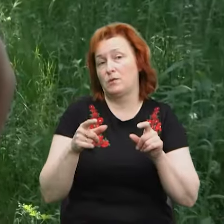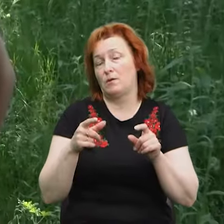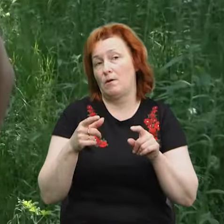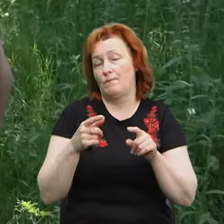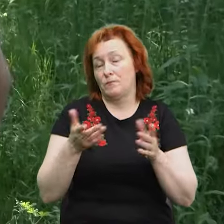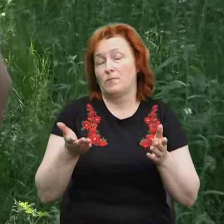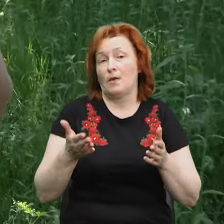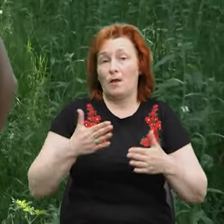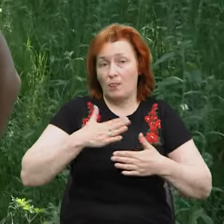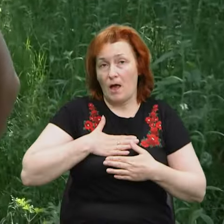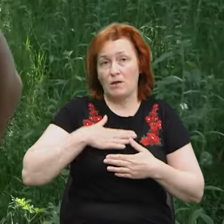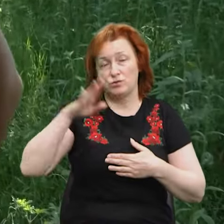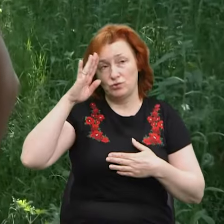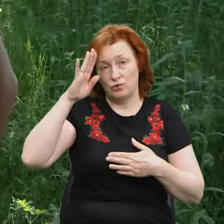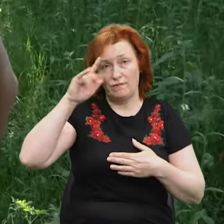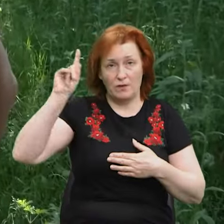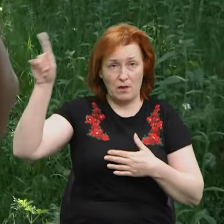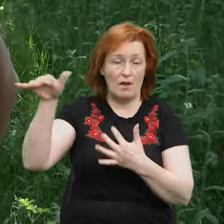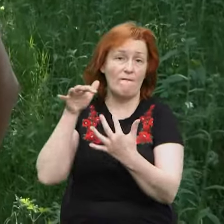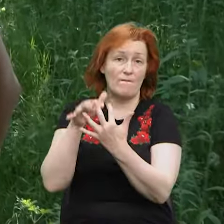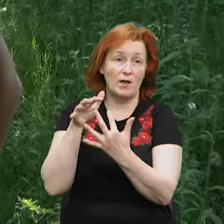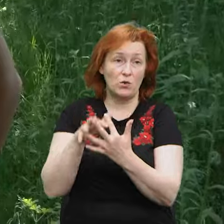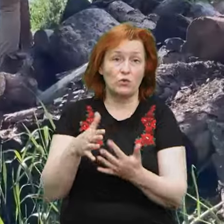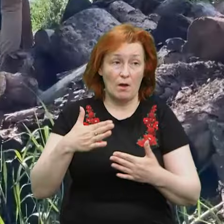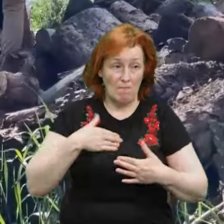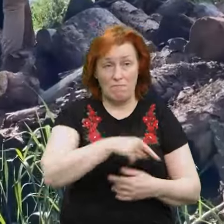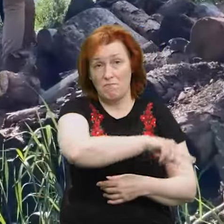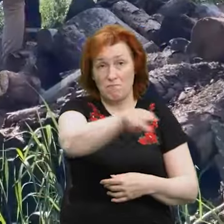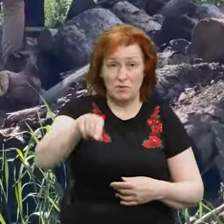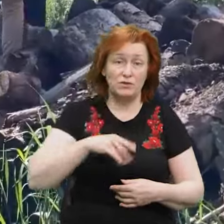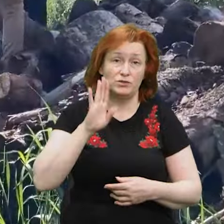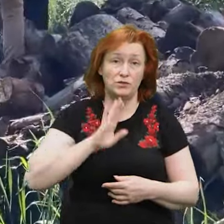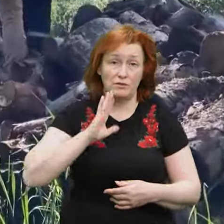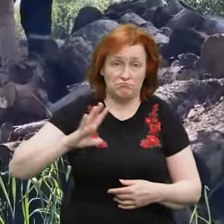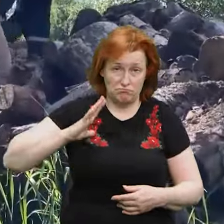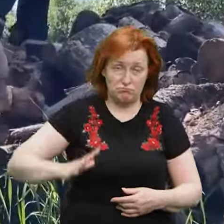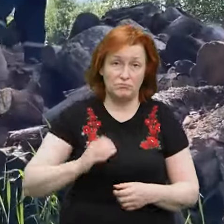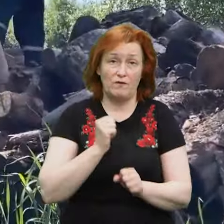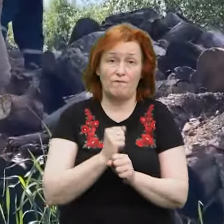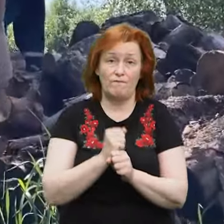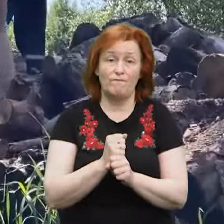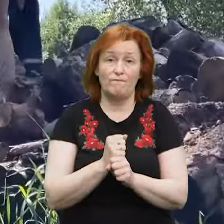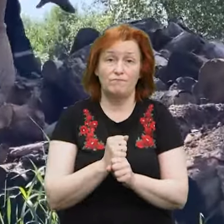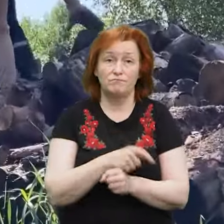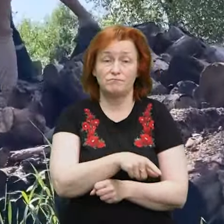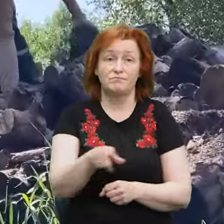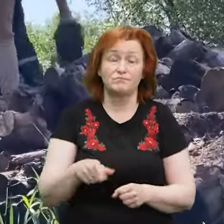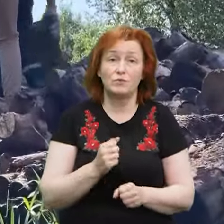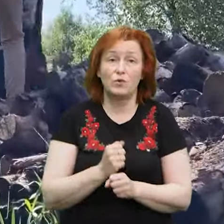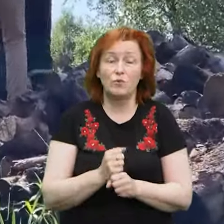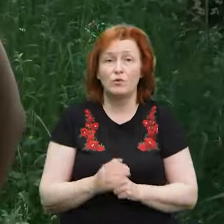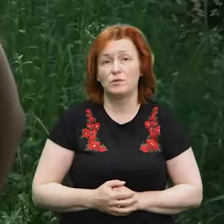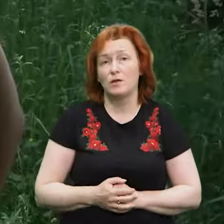воюють, а жінки приходиться працювати. Мінімалка 8, ну так,